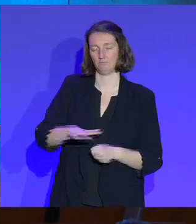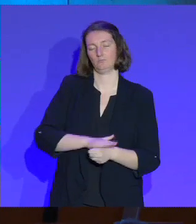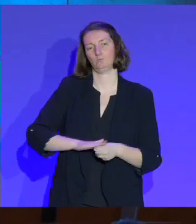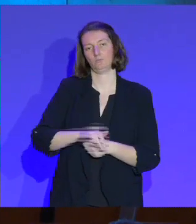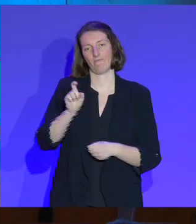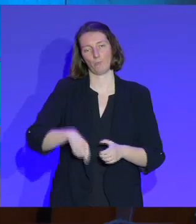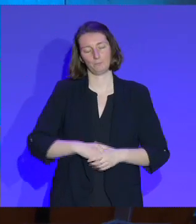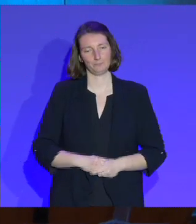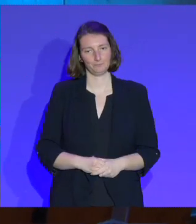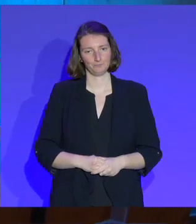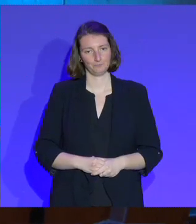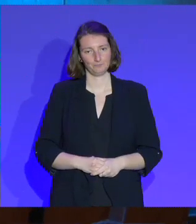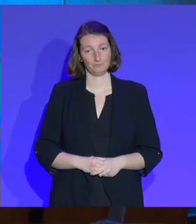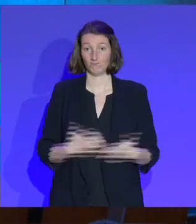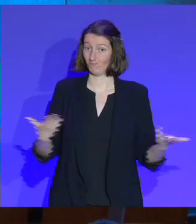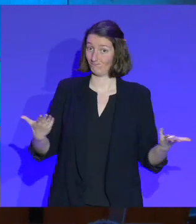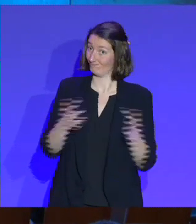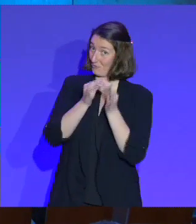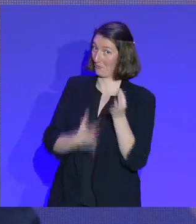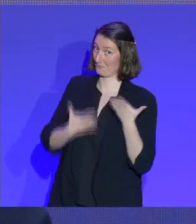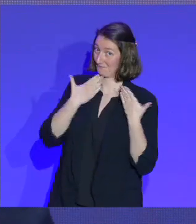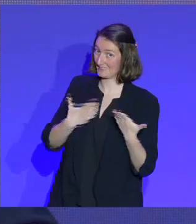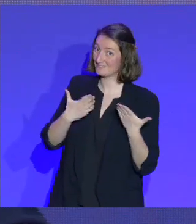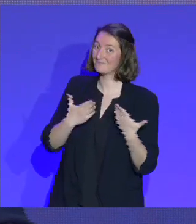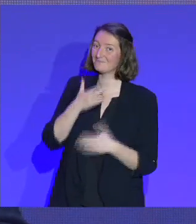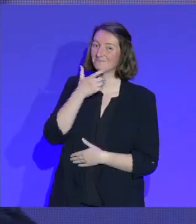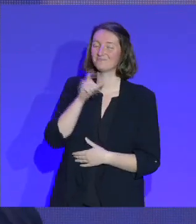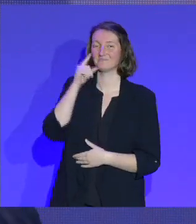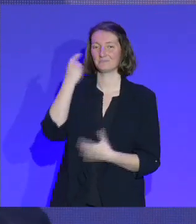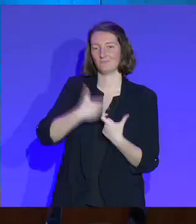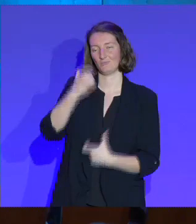exercice. Eh bien, ce sera le mot de la fin, Yannick Jadot. Merci beaucoup.